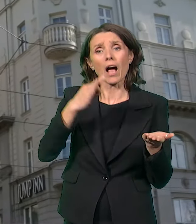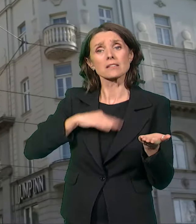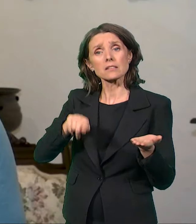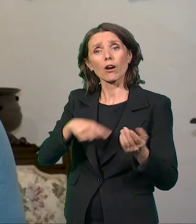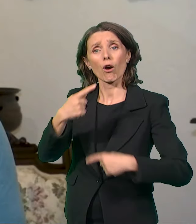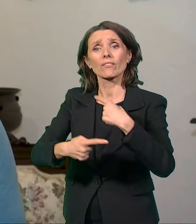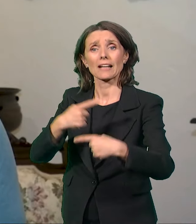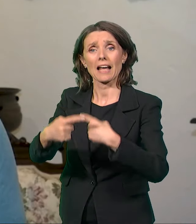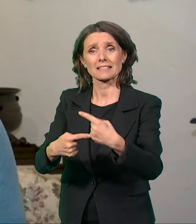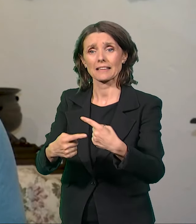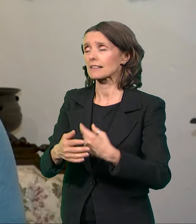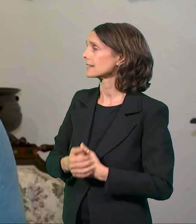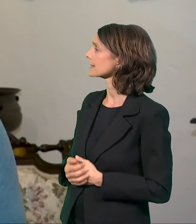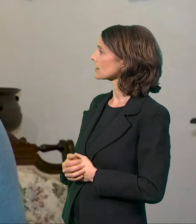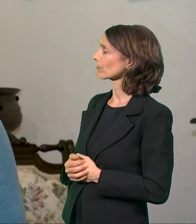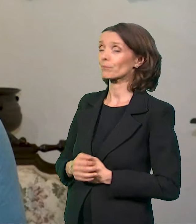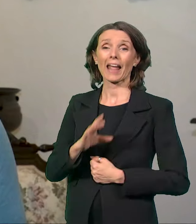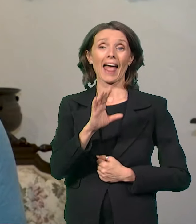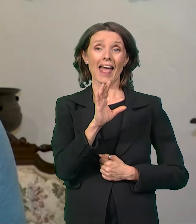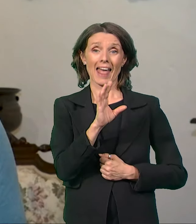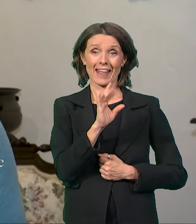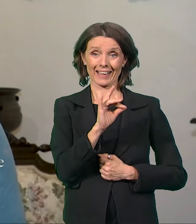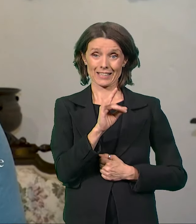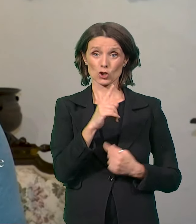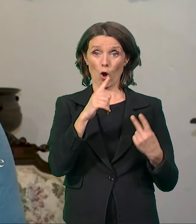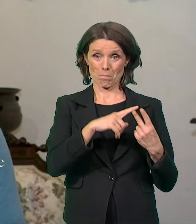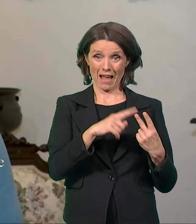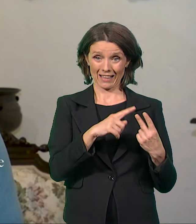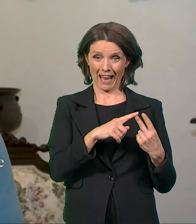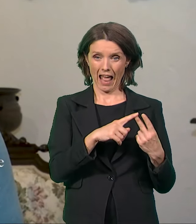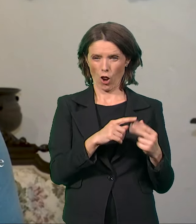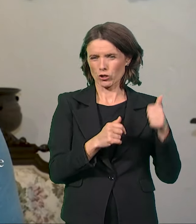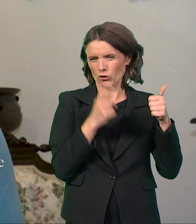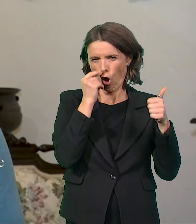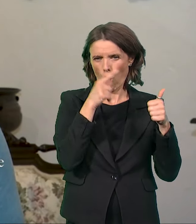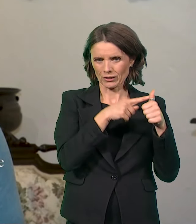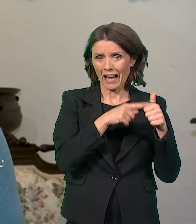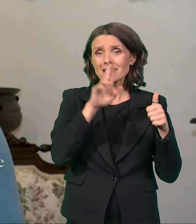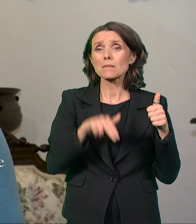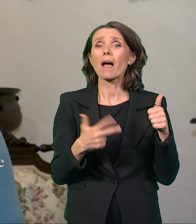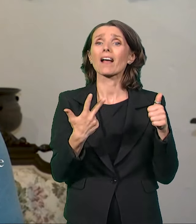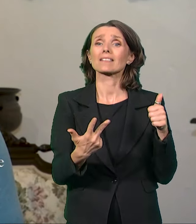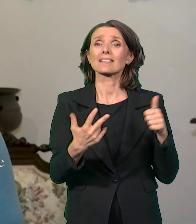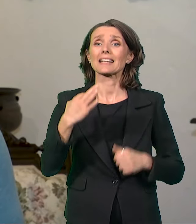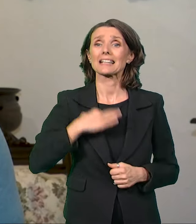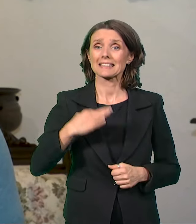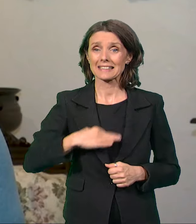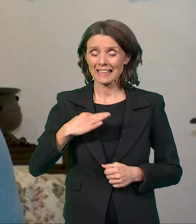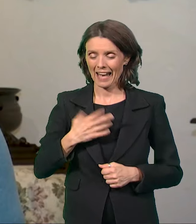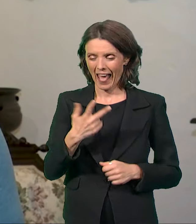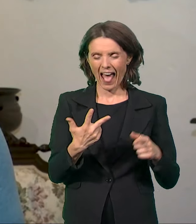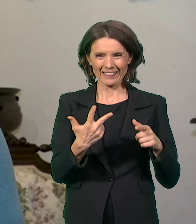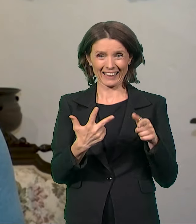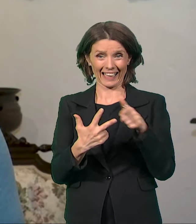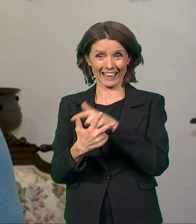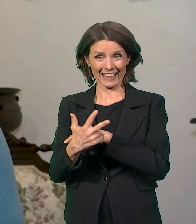Ristoparanos, stariji, imao i tri sina. Među njima se svakako izvaje i njegov imenjak. Jednom